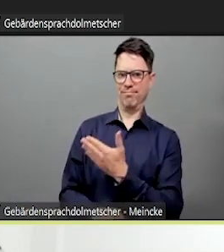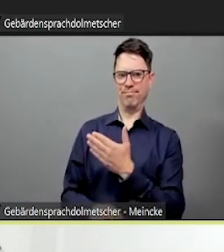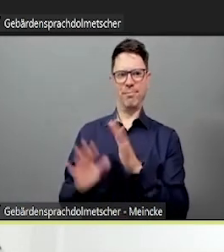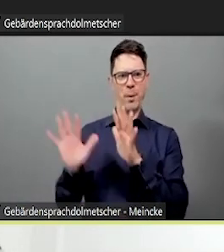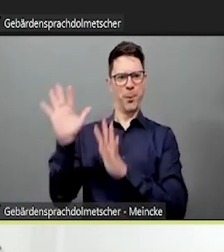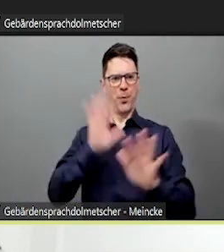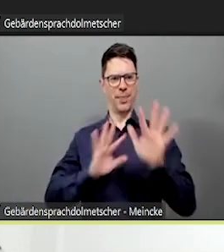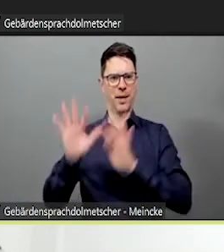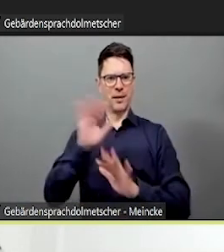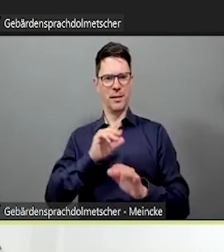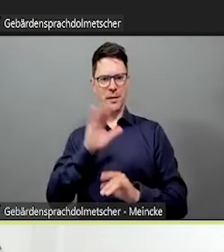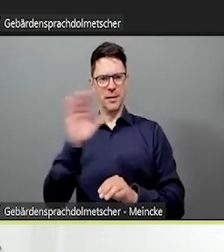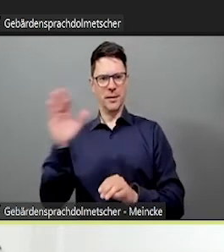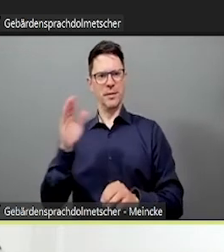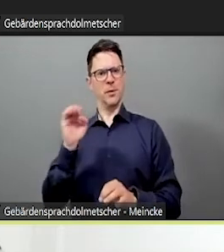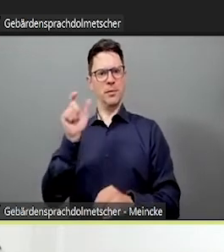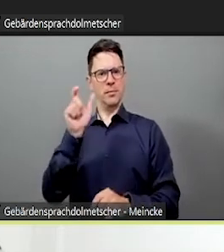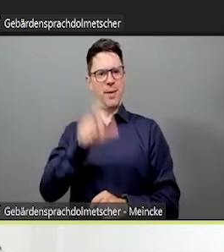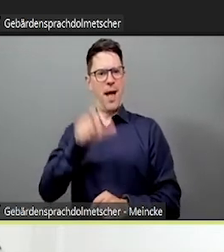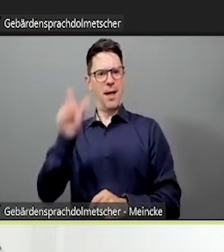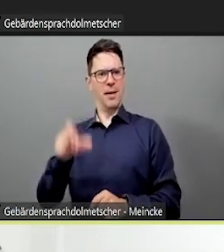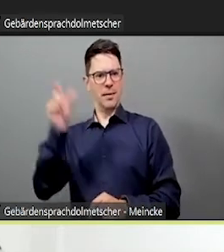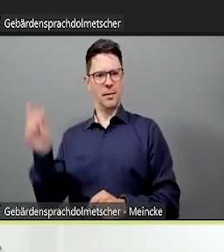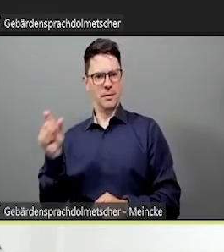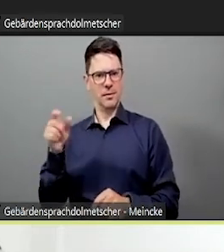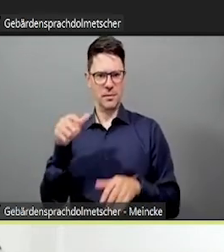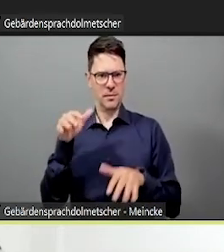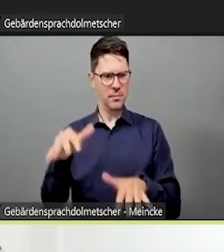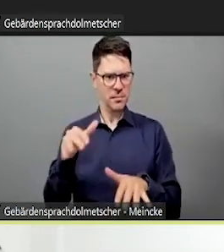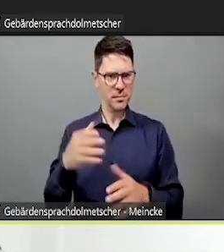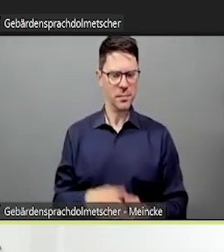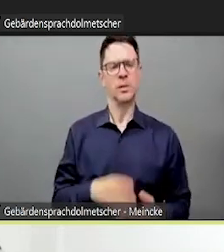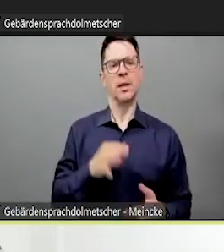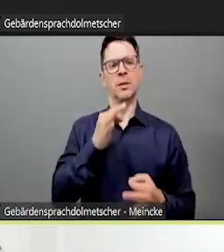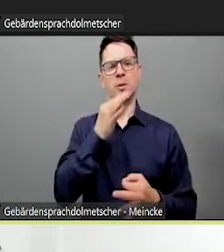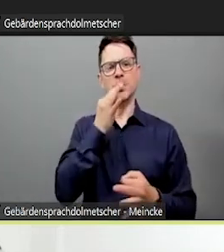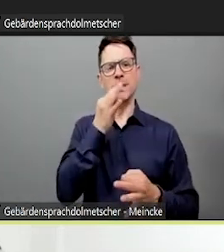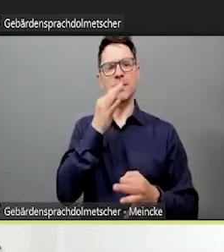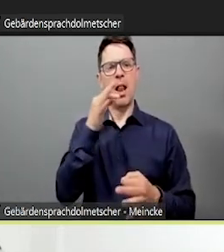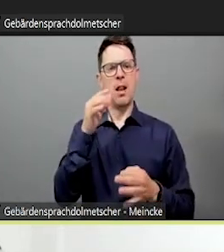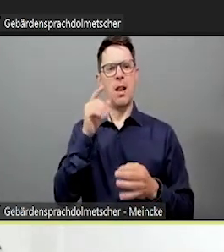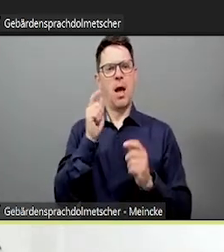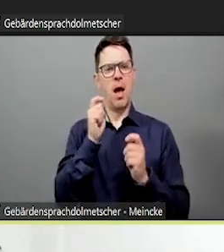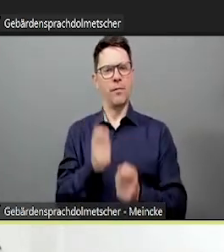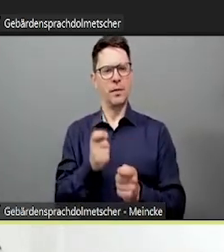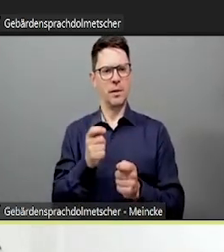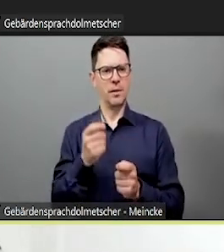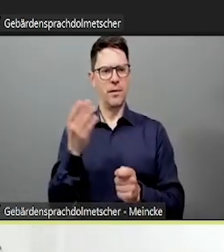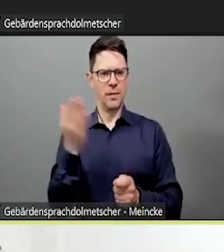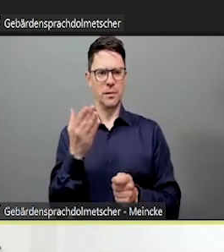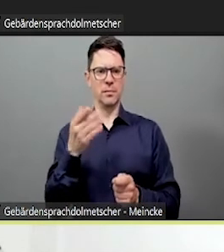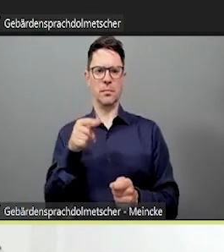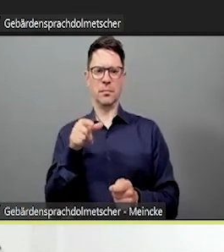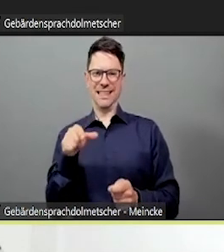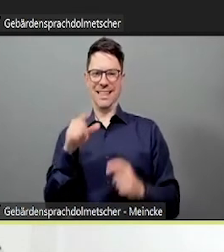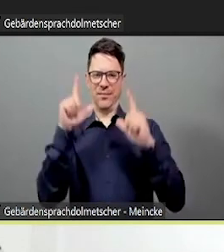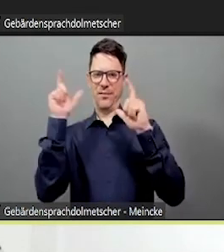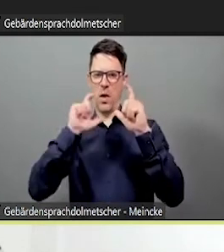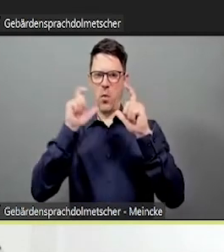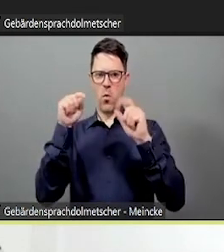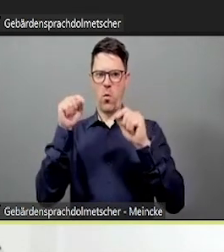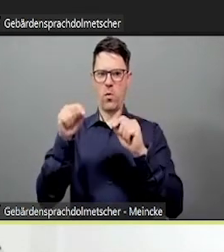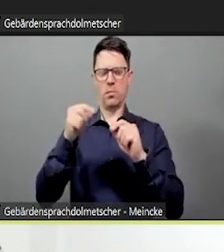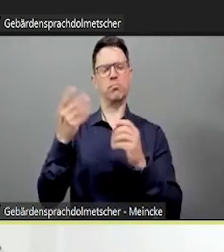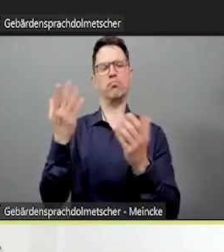Was Sie hier sehen, ist tatsächlich das originale Padlet. Deswegen habe ich die Namen mal rausgenommen. Und da sieht man, dass man das ja durchaus auch selbst